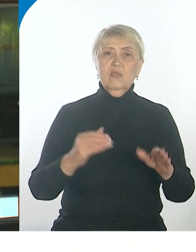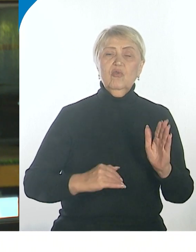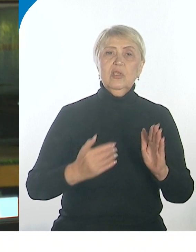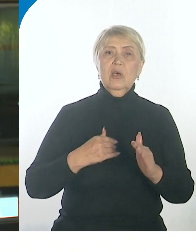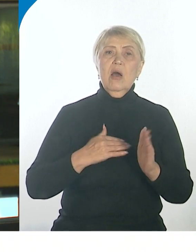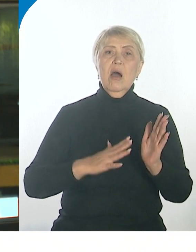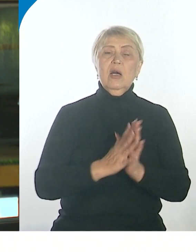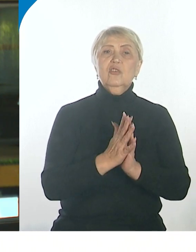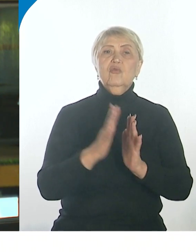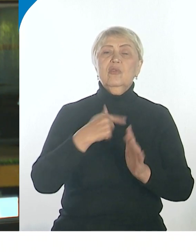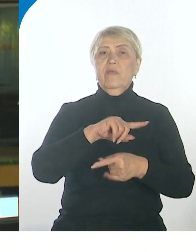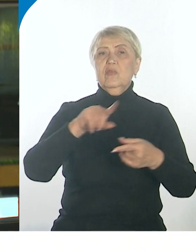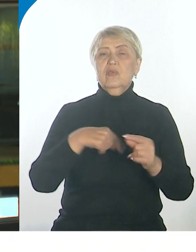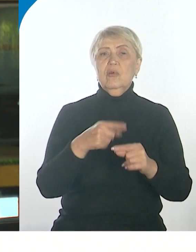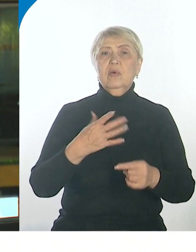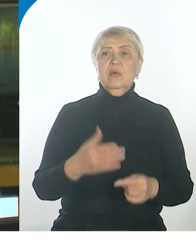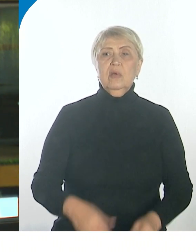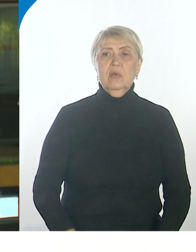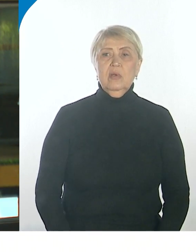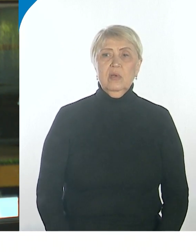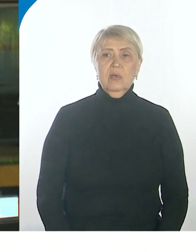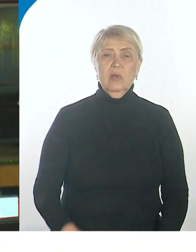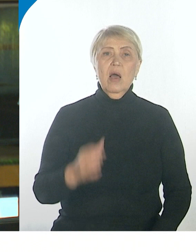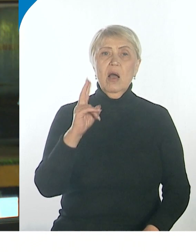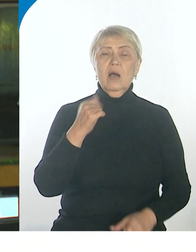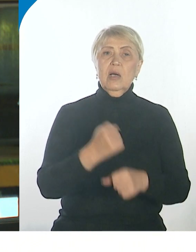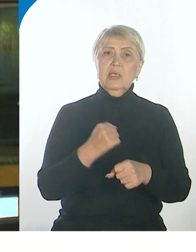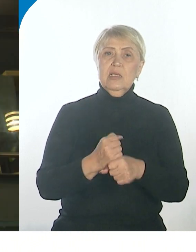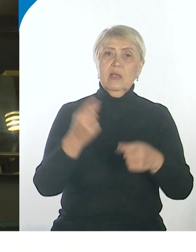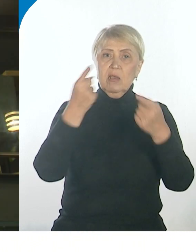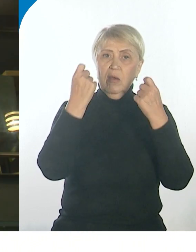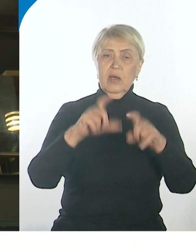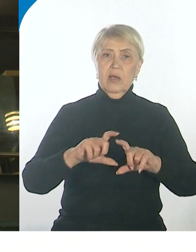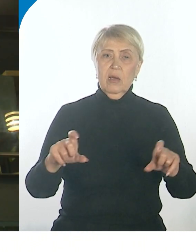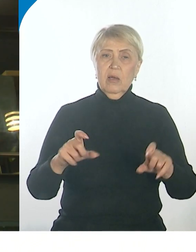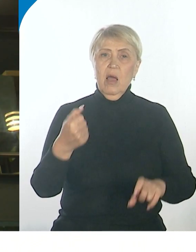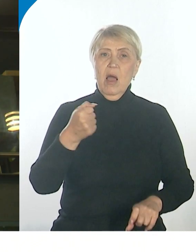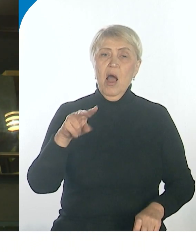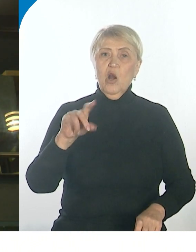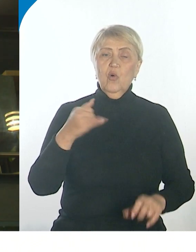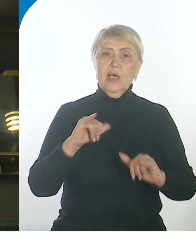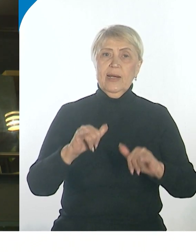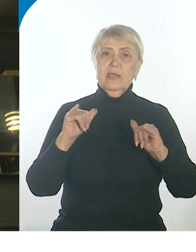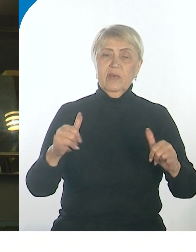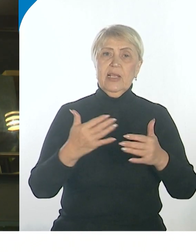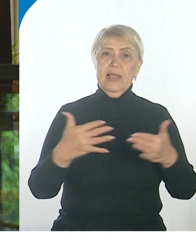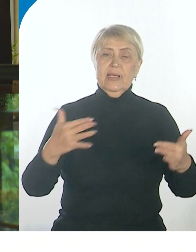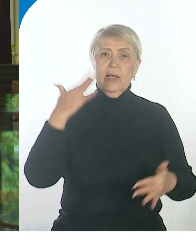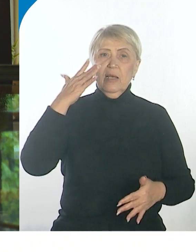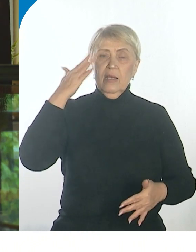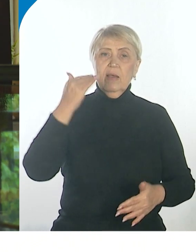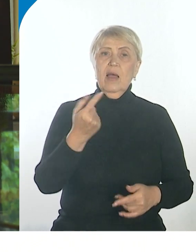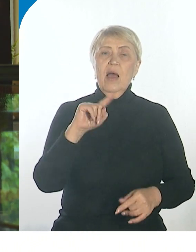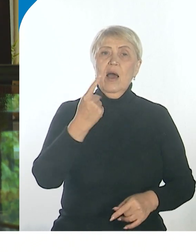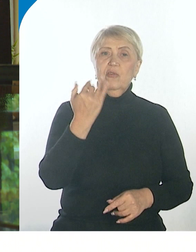подсказали, как правильно и грамотно, где взять рекламу. Безусловно, я вижу результат. Алена развивает несколько идей. Одну из ее